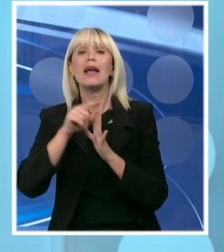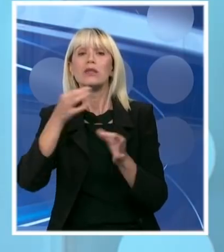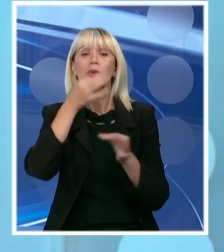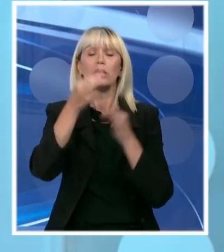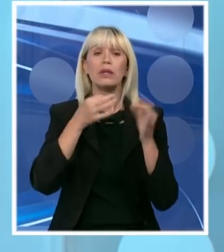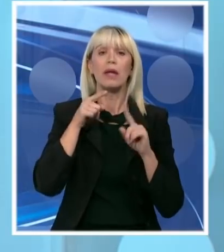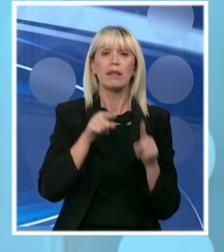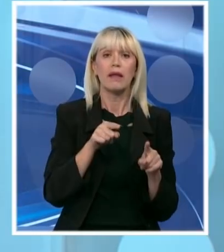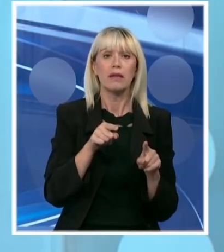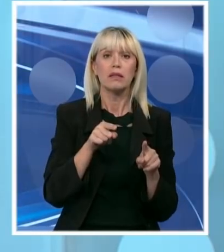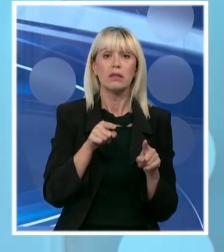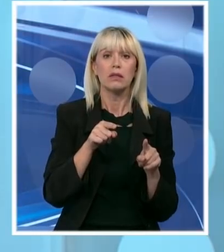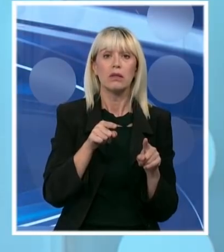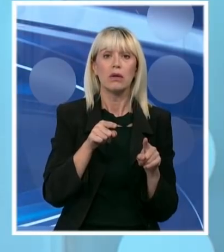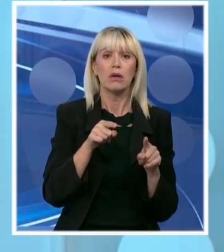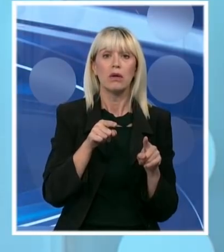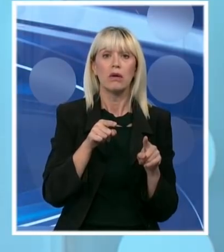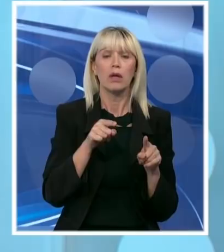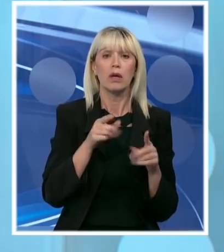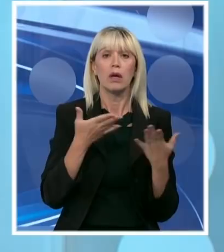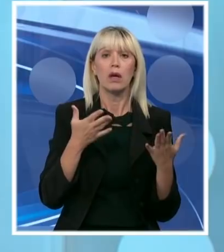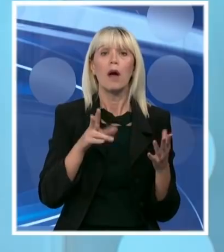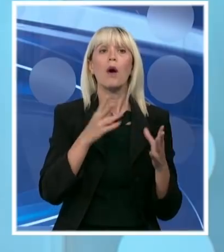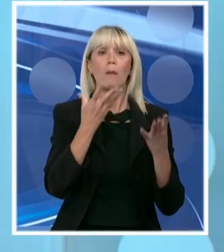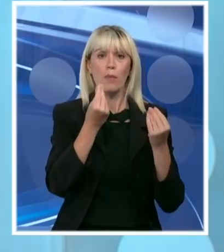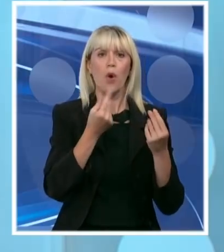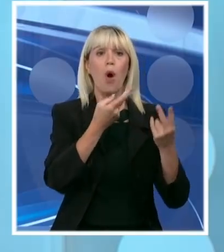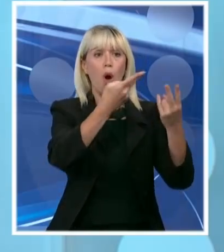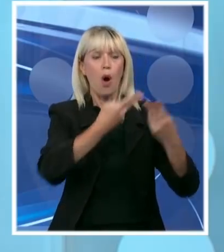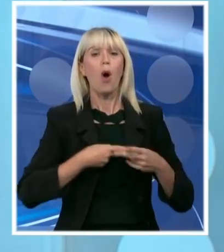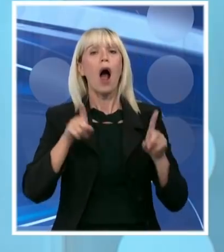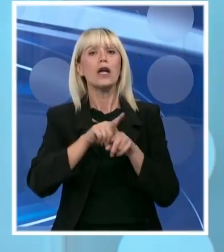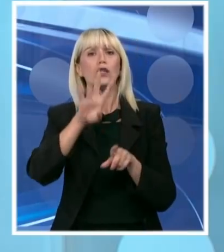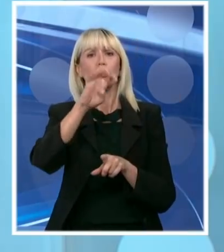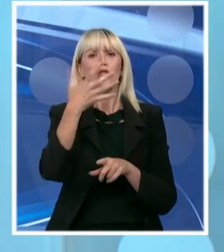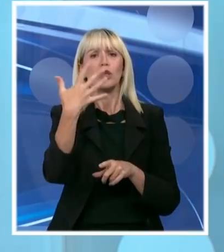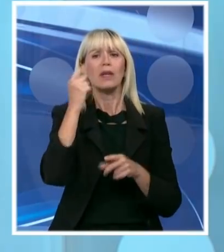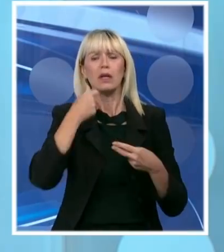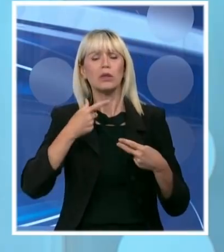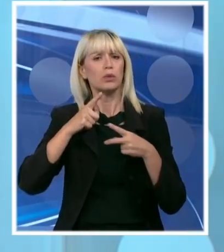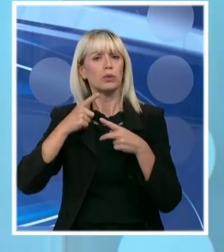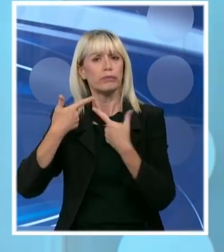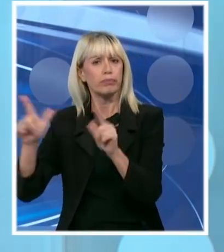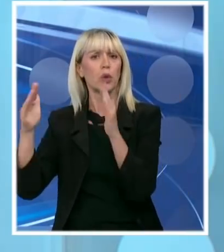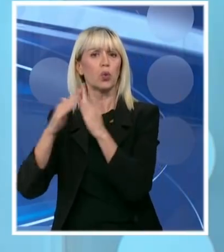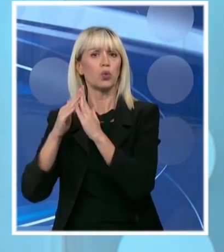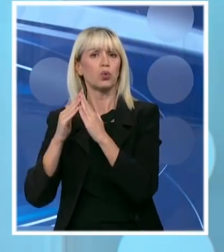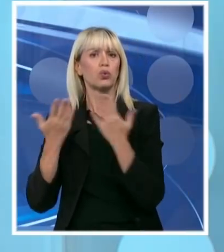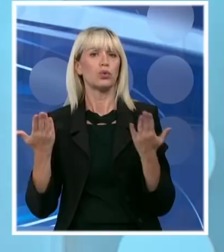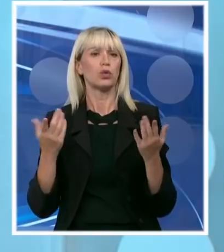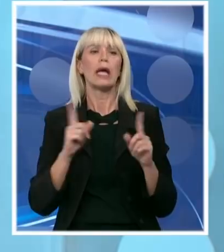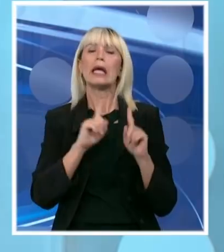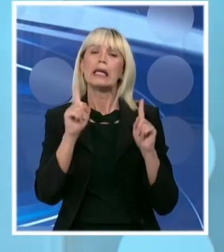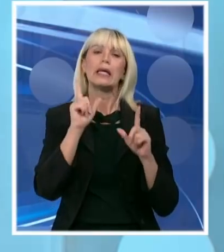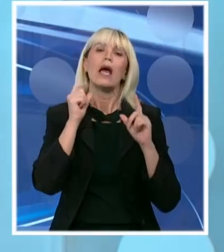540 je pušteno u kući. Dakle, nemamo onakav, i dalje je strašan pritisak na